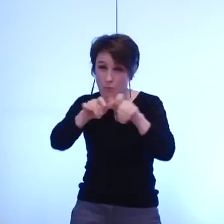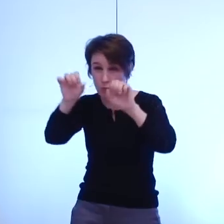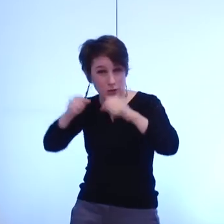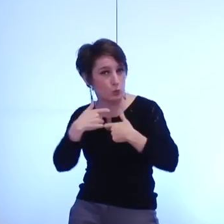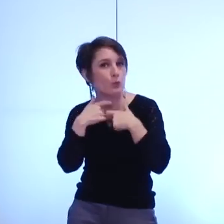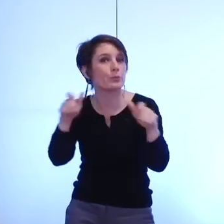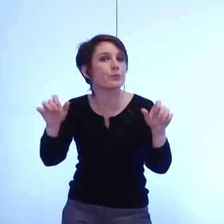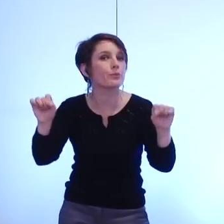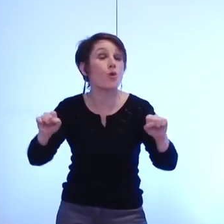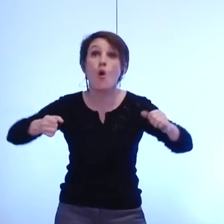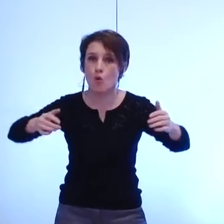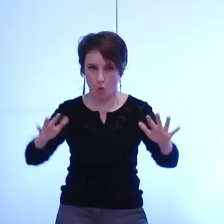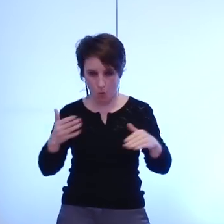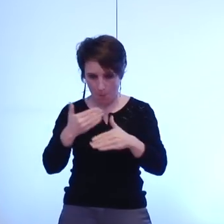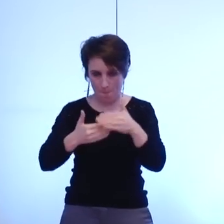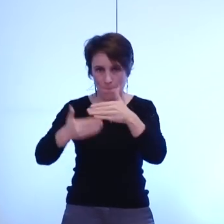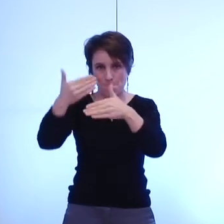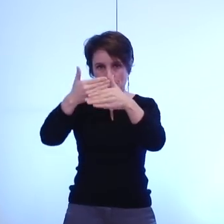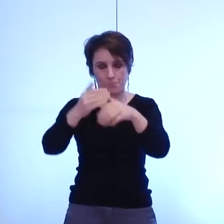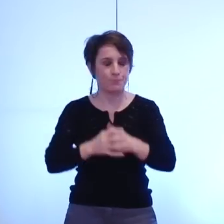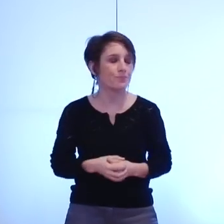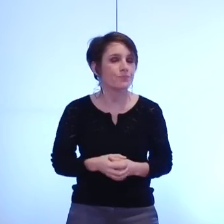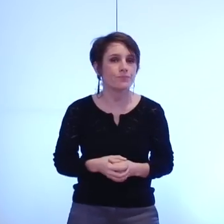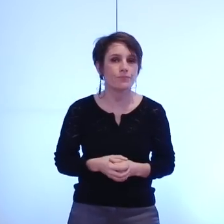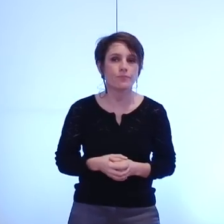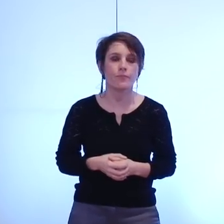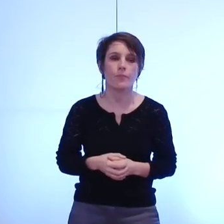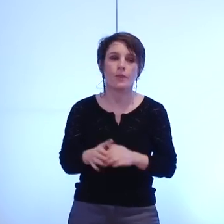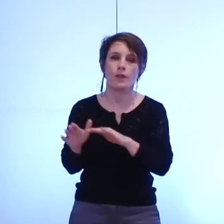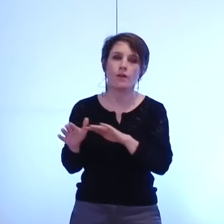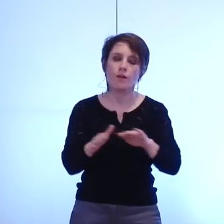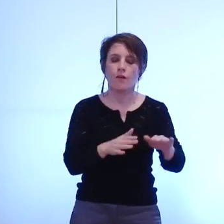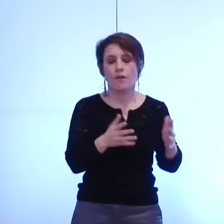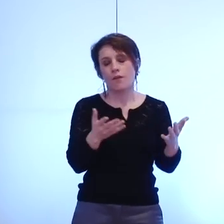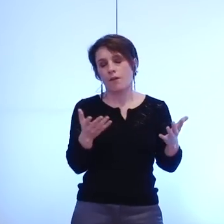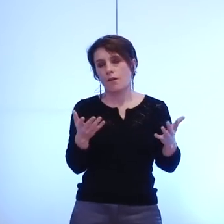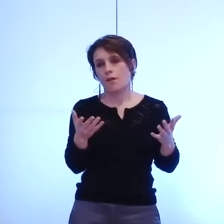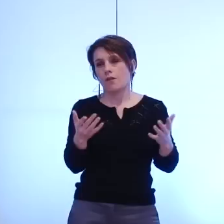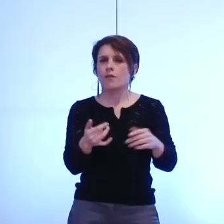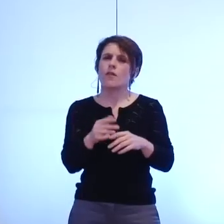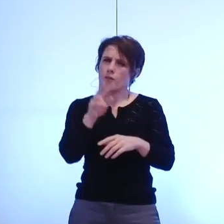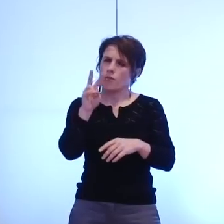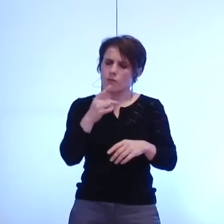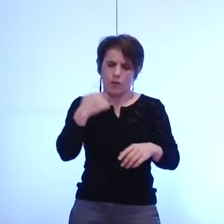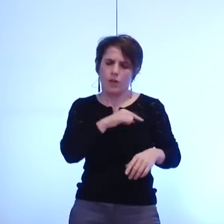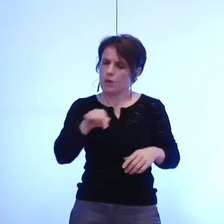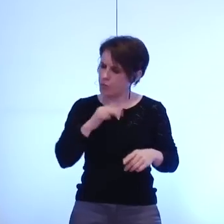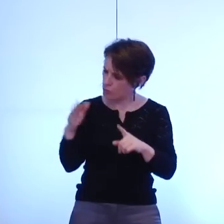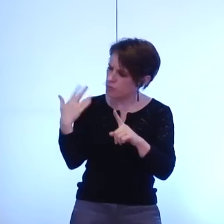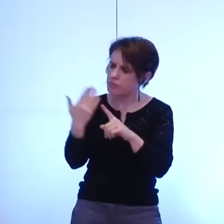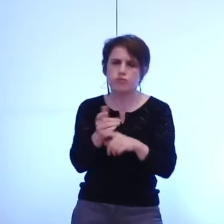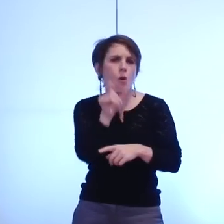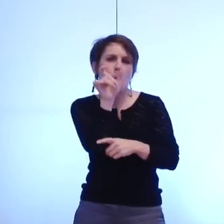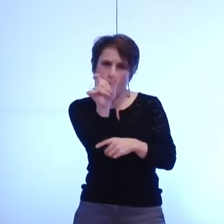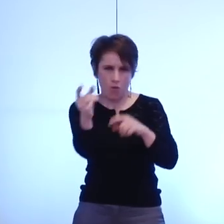quelques éléments sur la cohérence qui a été un des maîtres mots finalement à tout cela